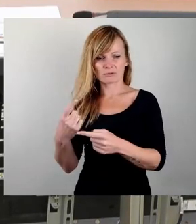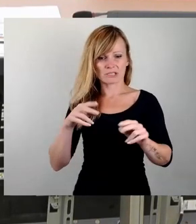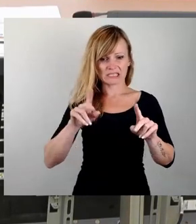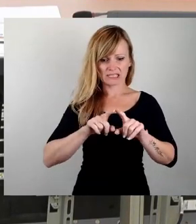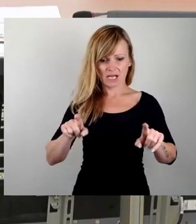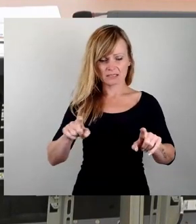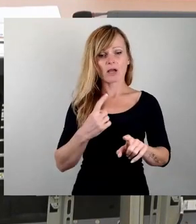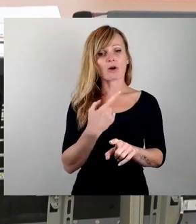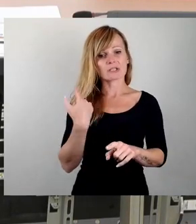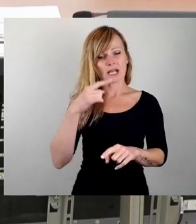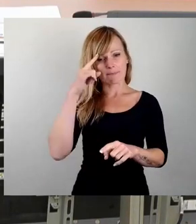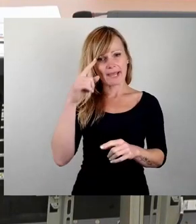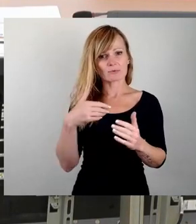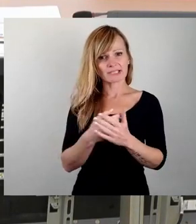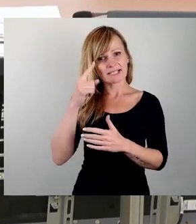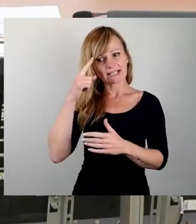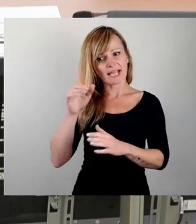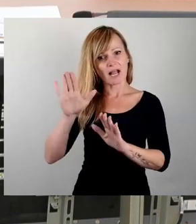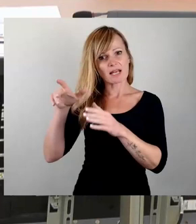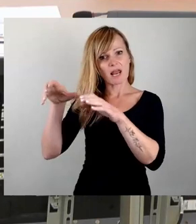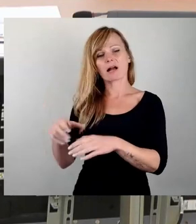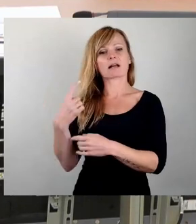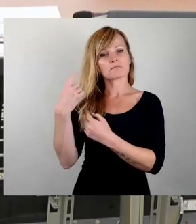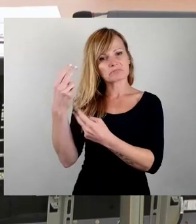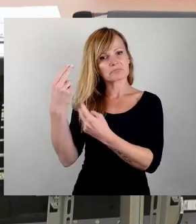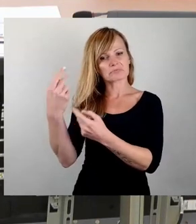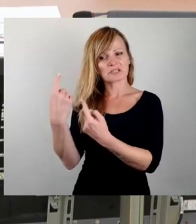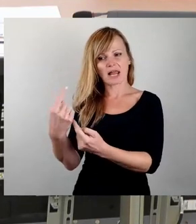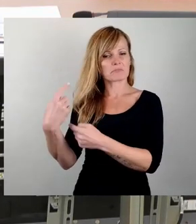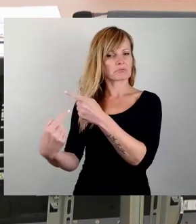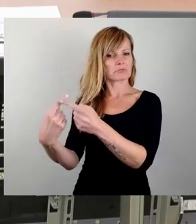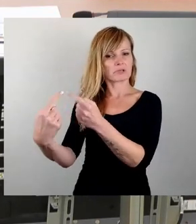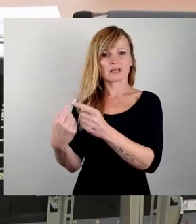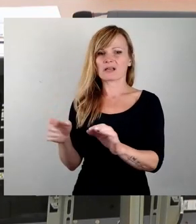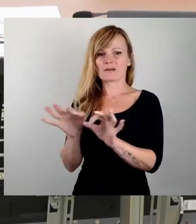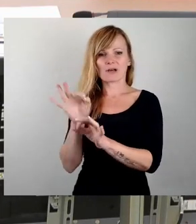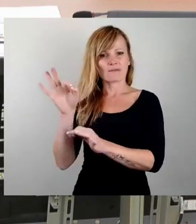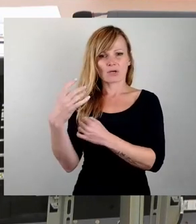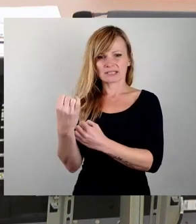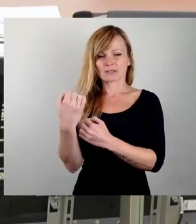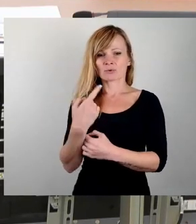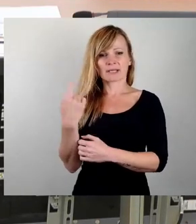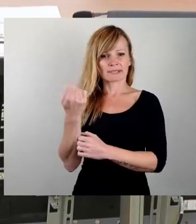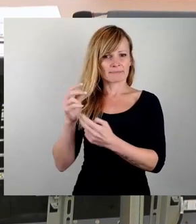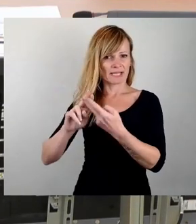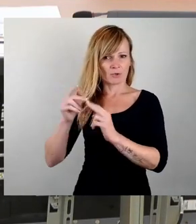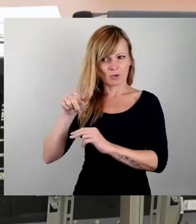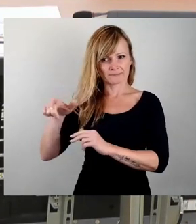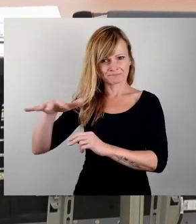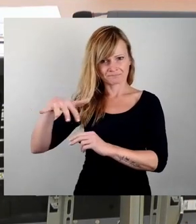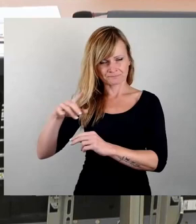Gedenkanlage nicht immer sich selbst überlassen bleiben, da dies Gefahren für die Sicherheit unserer Betriebsangehörigen und der